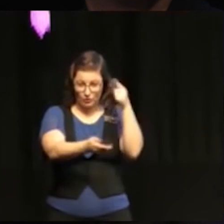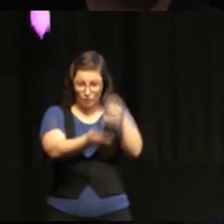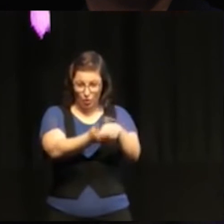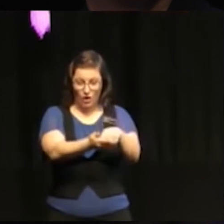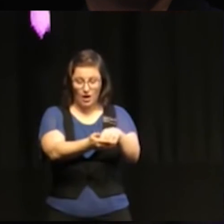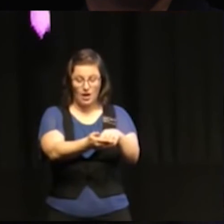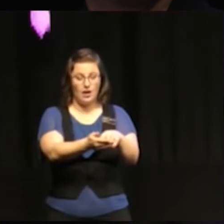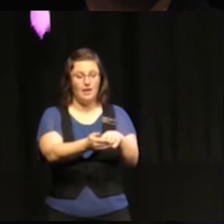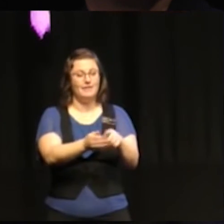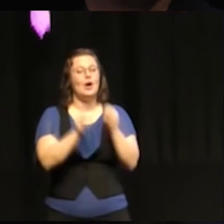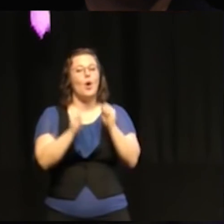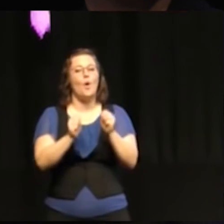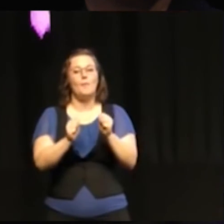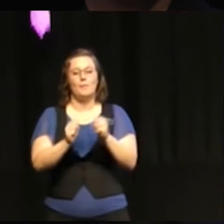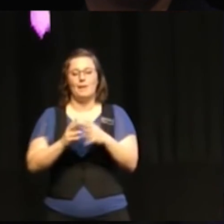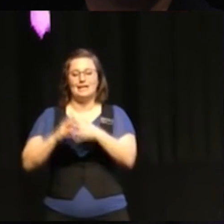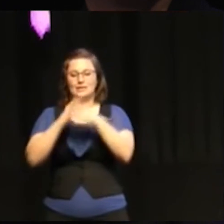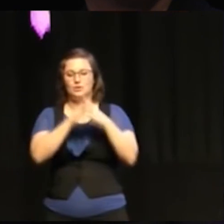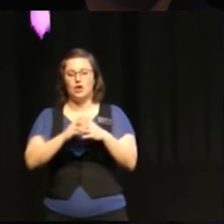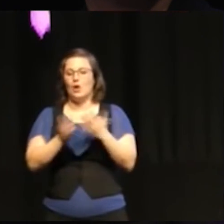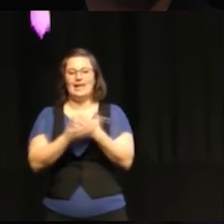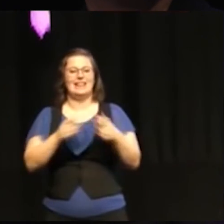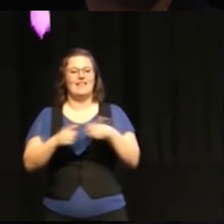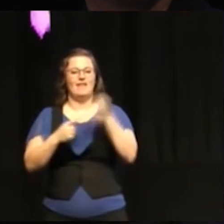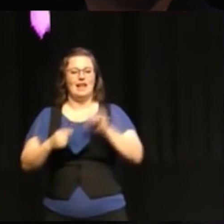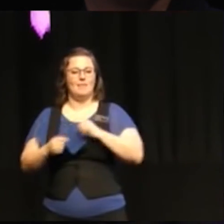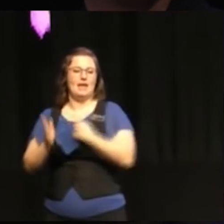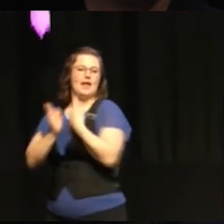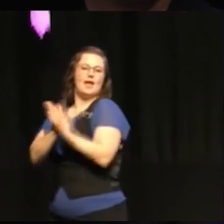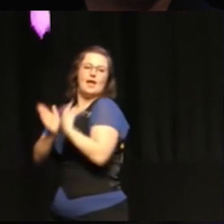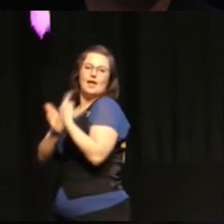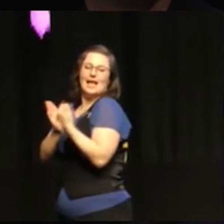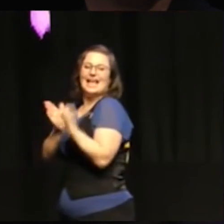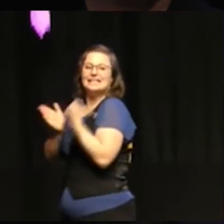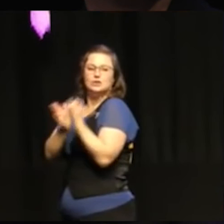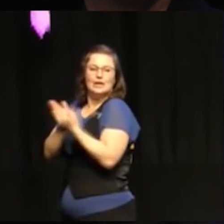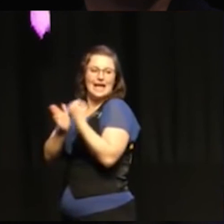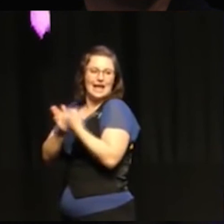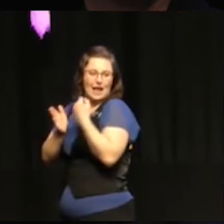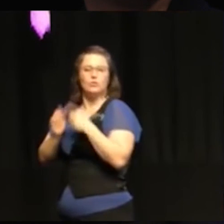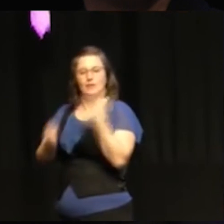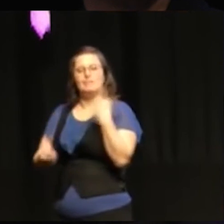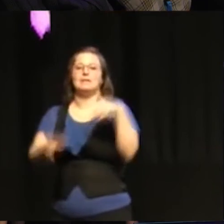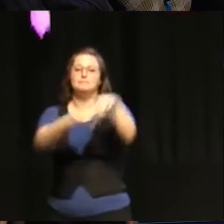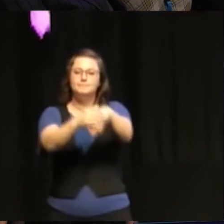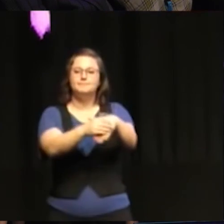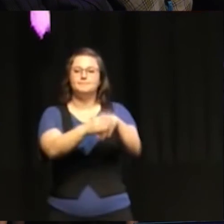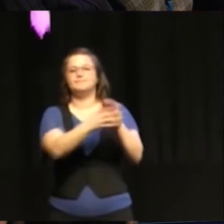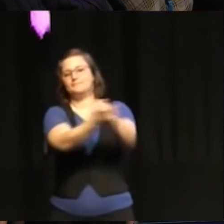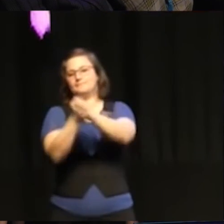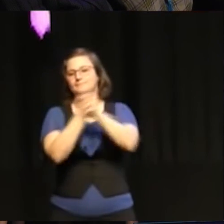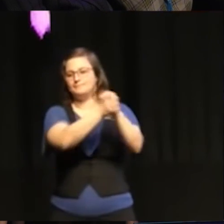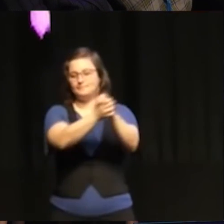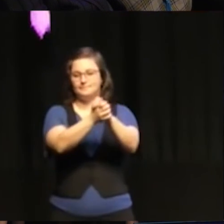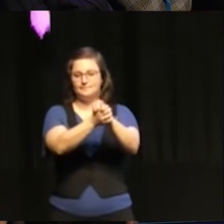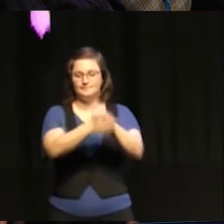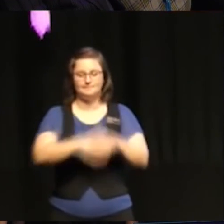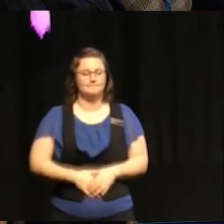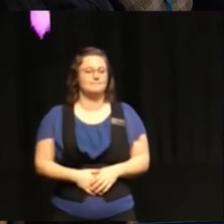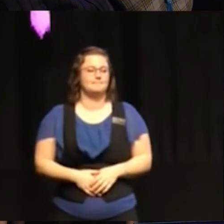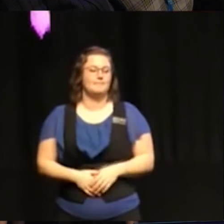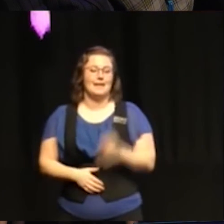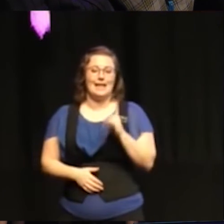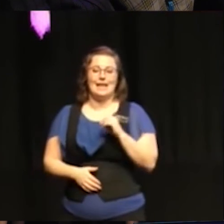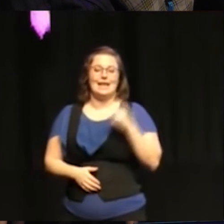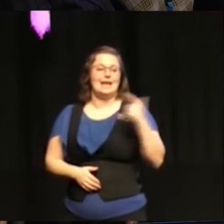inte väljer en mer isolationistisk bana utan fortsätter vara en del av samfunden tack så mycket vi börjar närma oss slutet nu